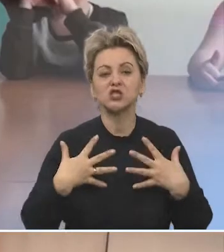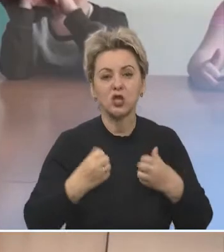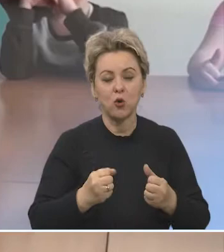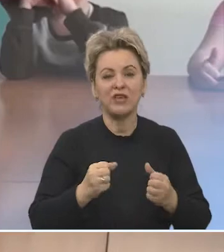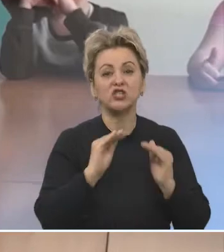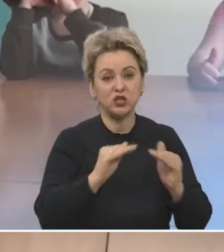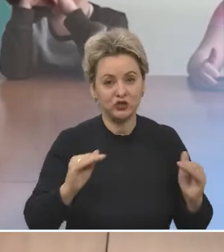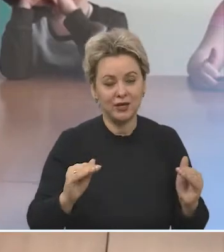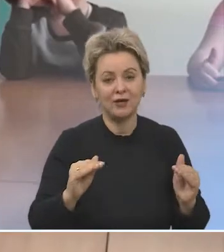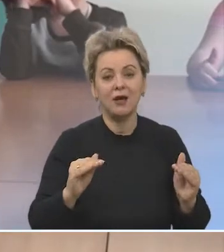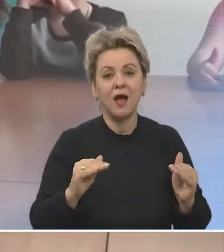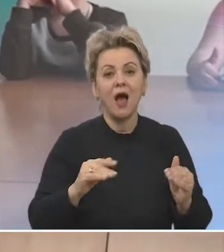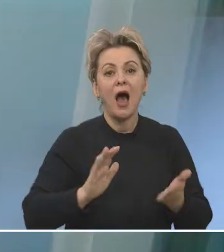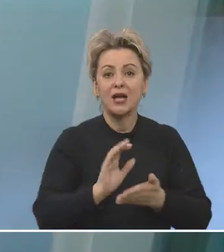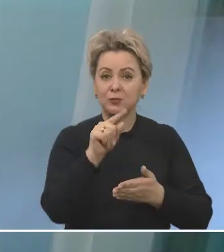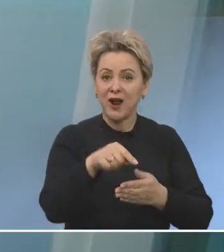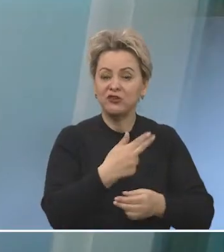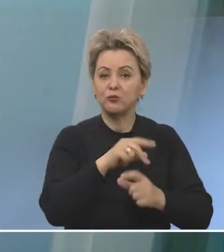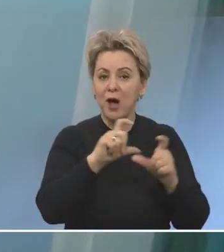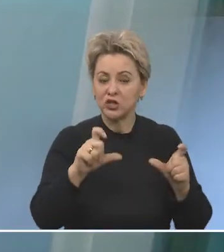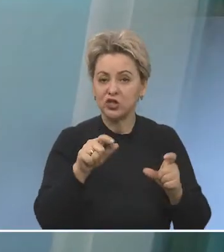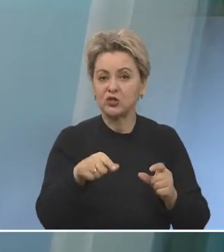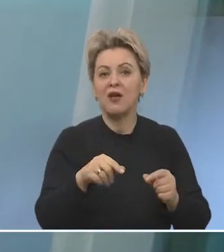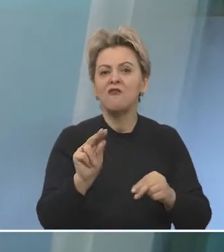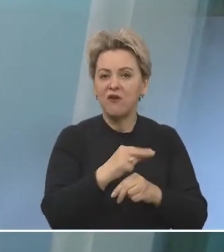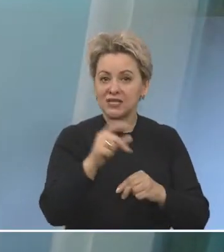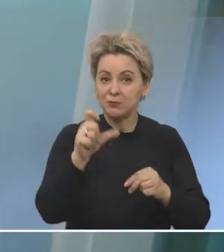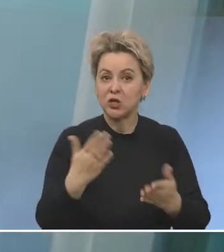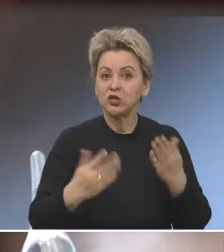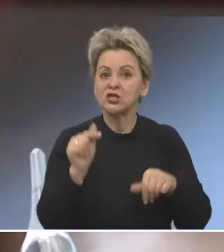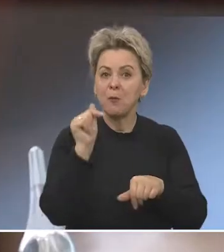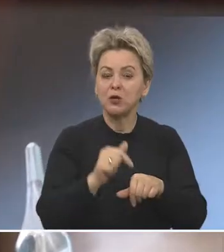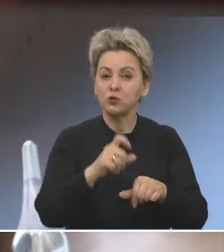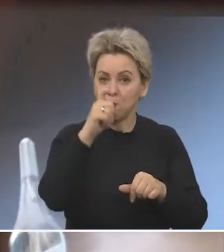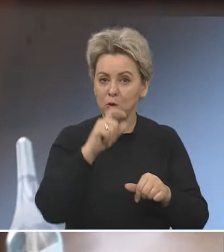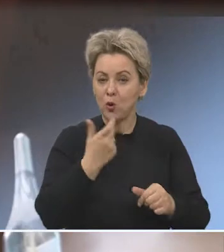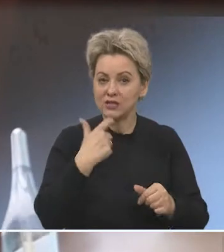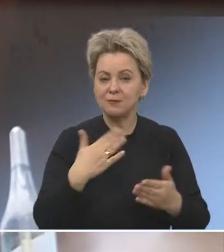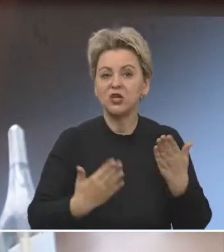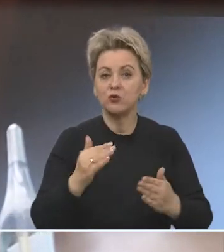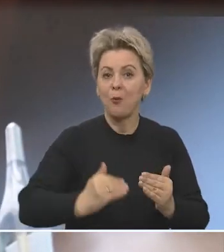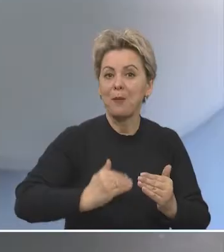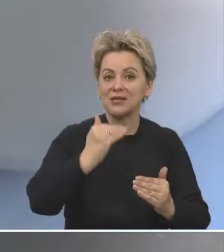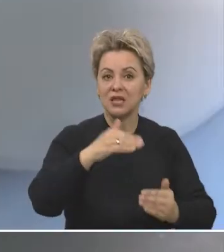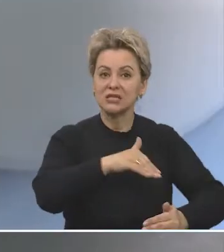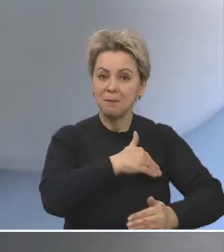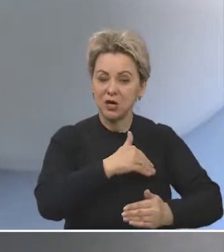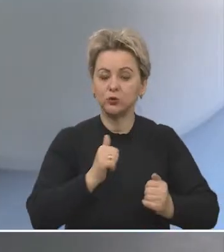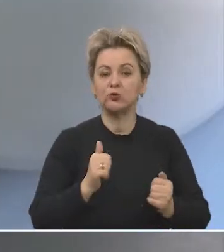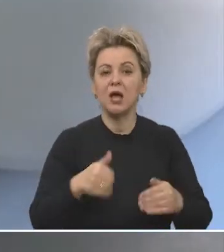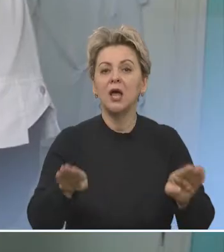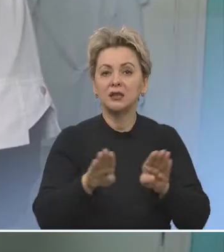состоянием здоровья воспитанника. Отправят на больничный режим и воспитателя, если он почувствовал недомогание и у него поднялась